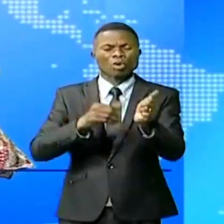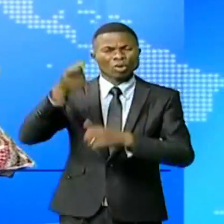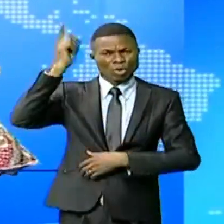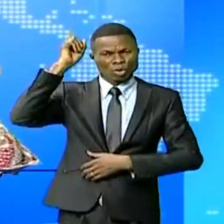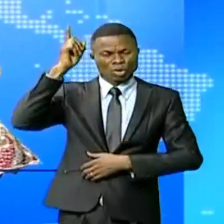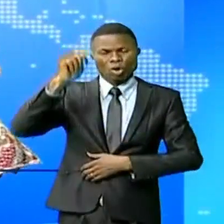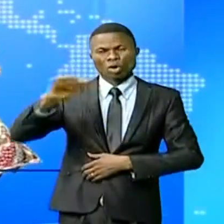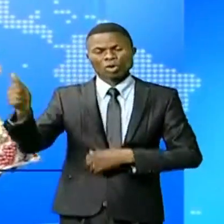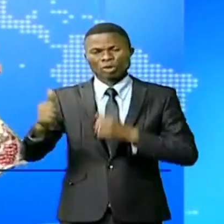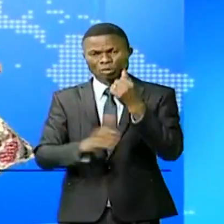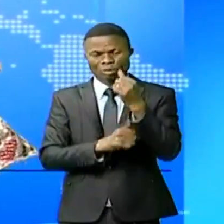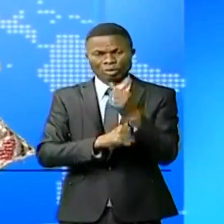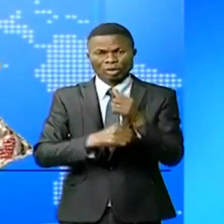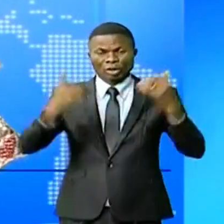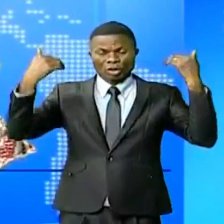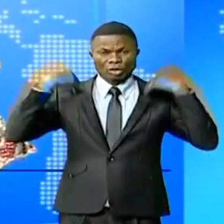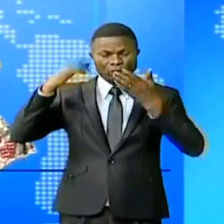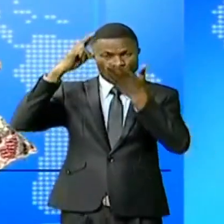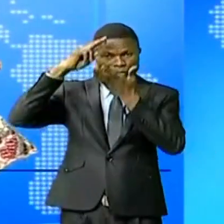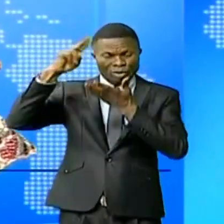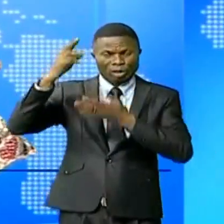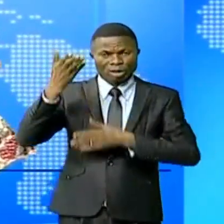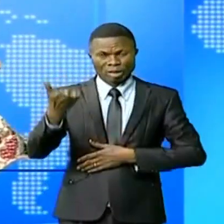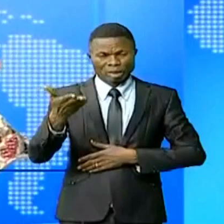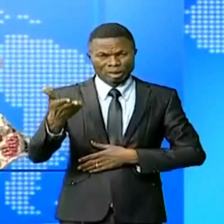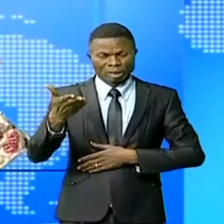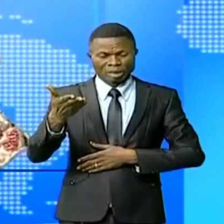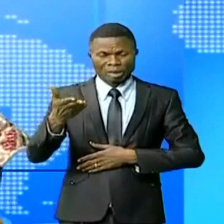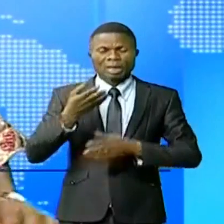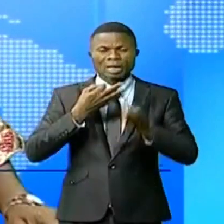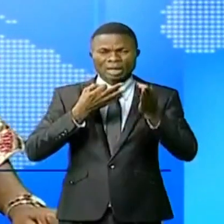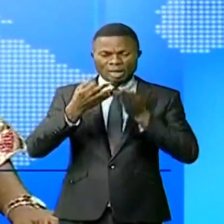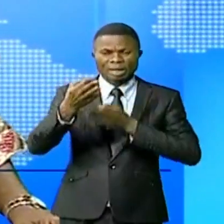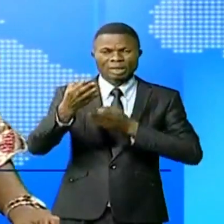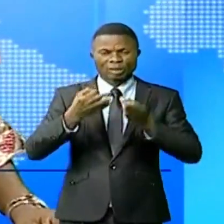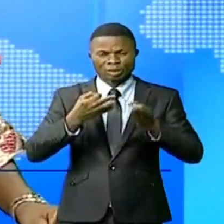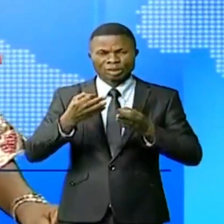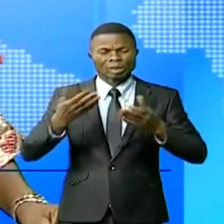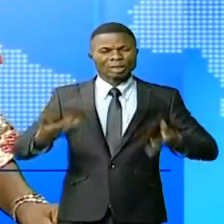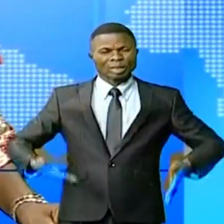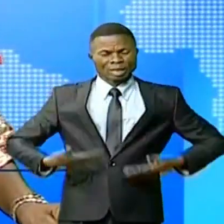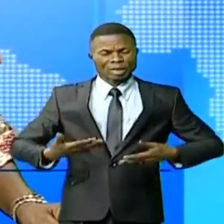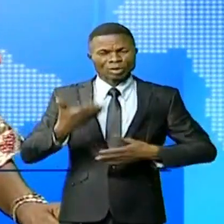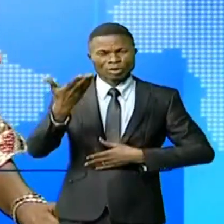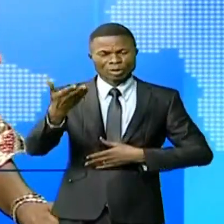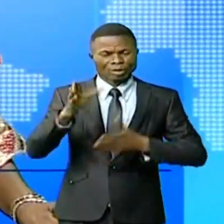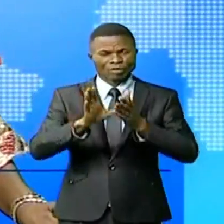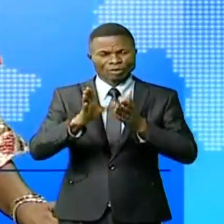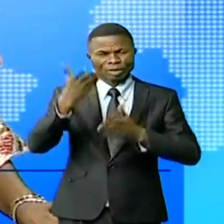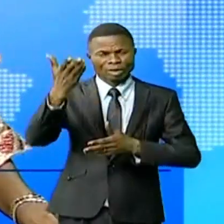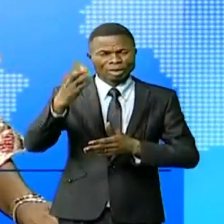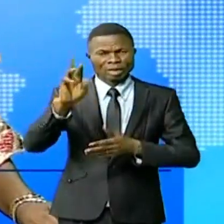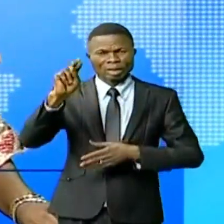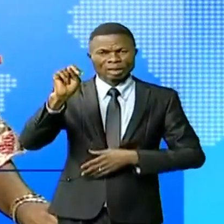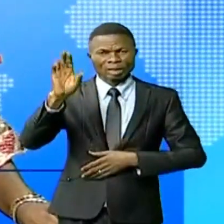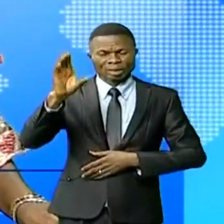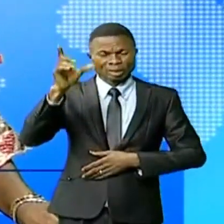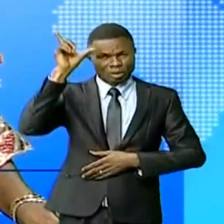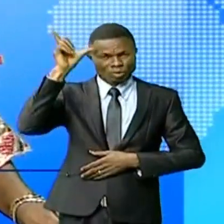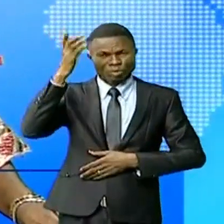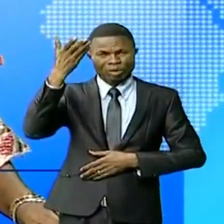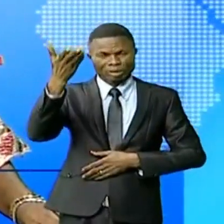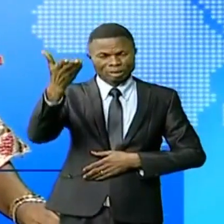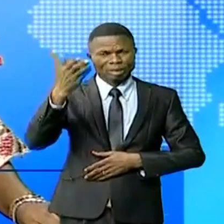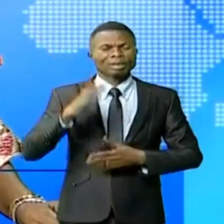des tierces. Le recteur de cet alma amateur, Gilbert Fitoula, s'en rejouit. Reportage RTNC Lubumbashi.